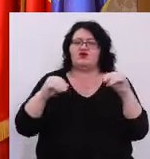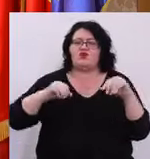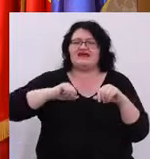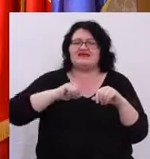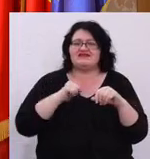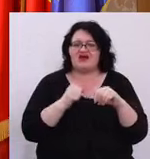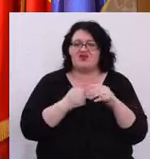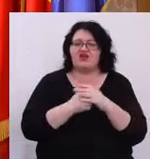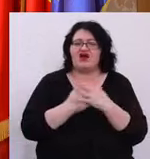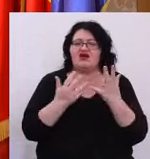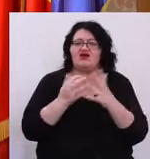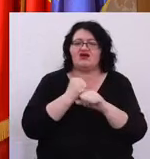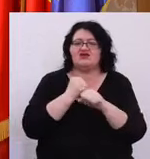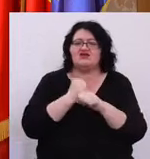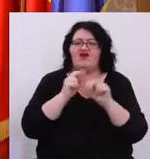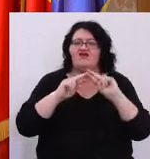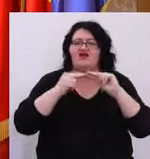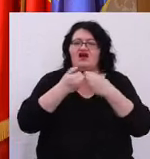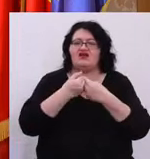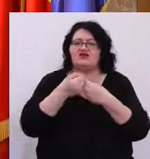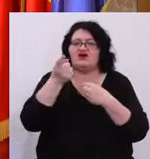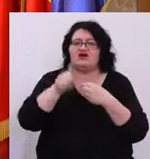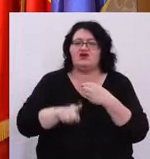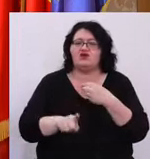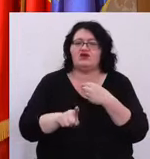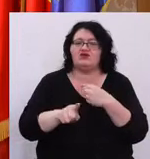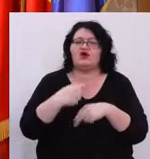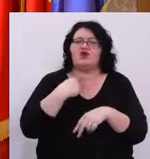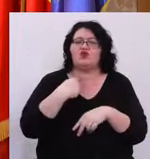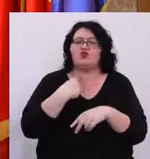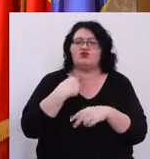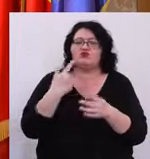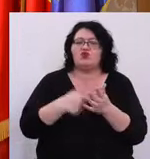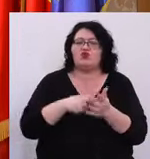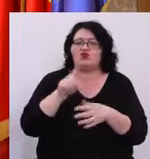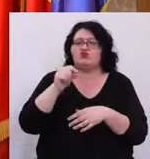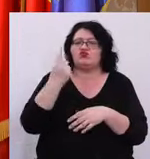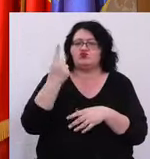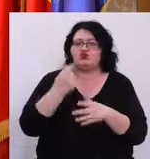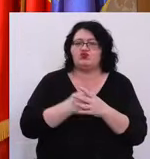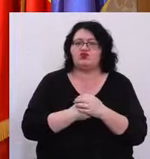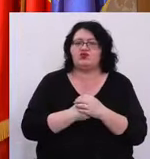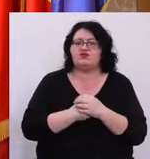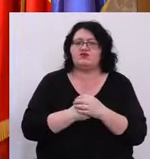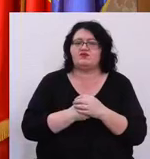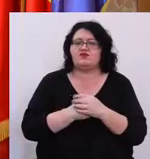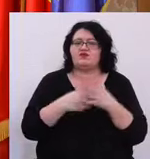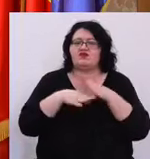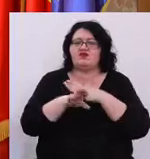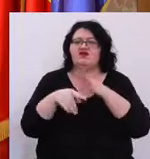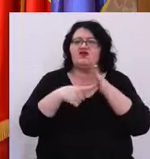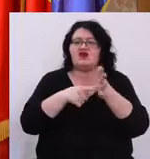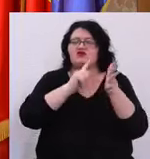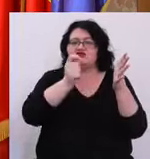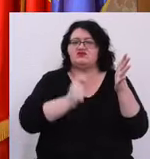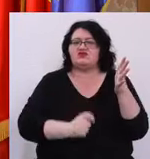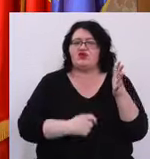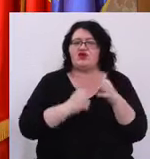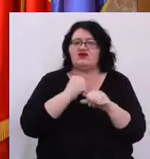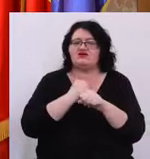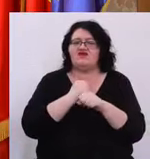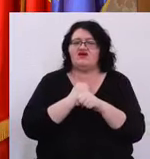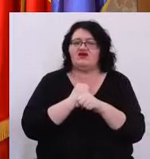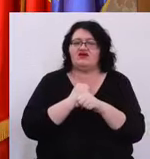-Serbia care se va finaliza în luna august a acestui an. În cadrul proiectului se